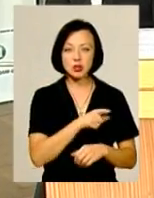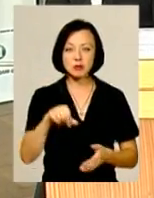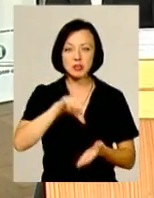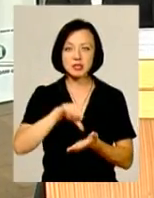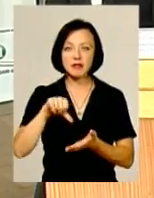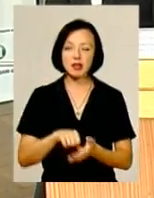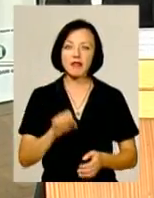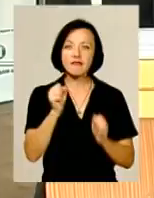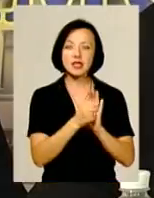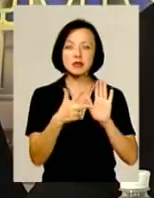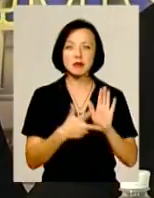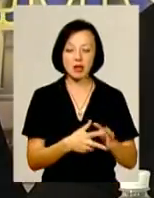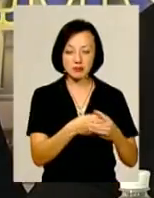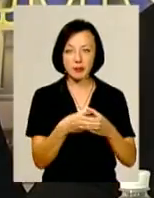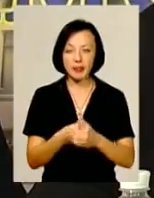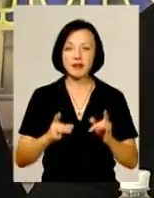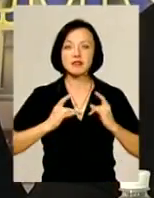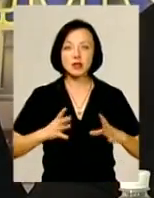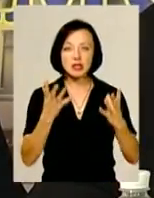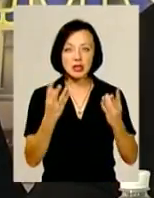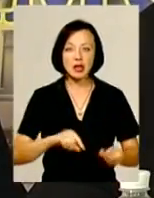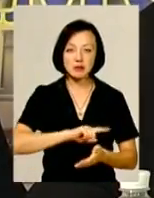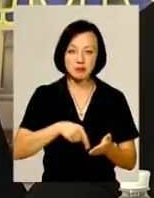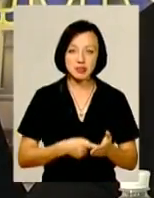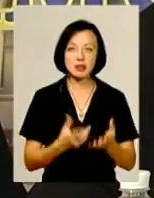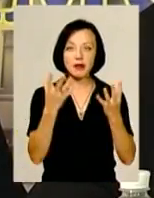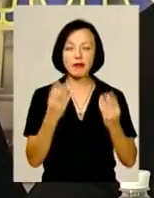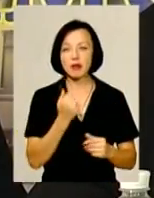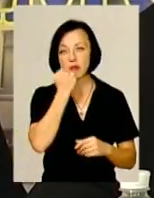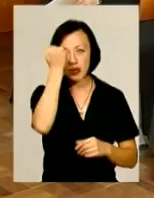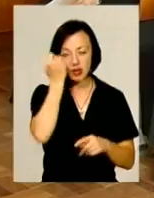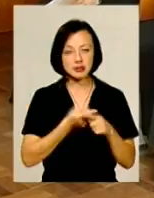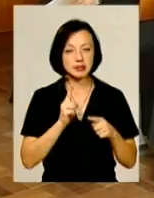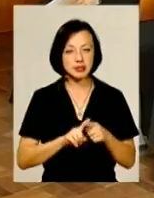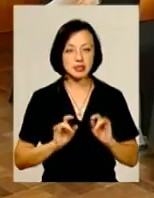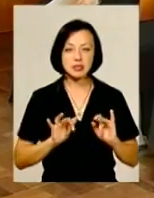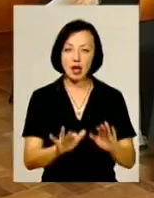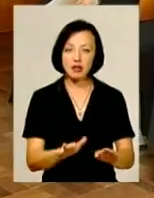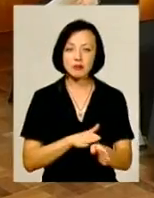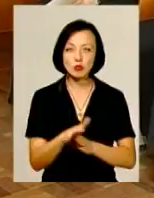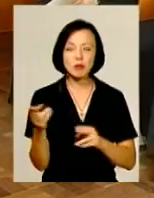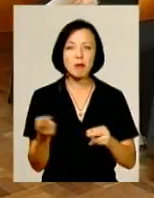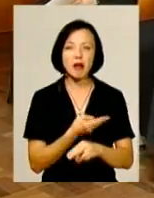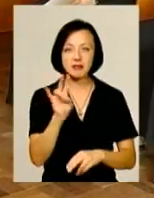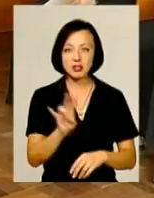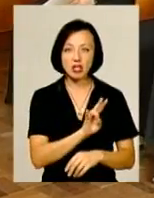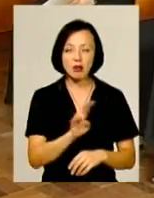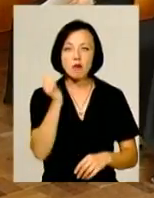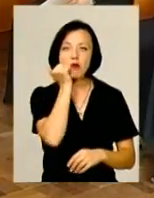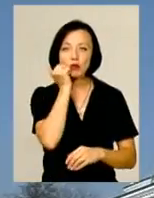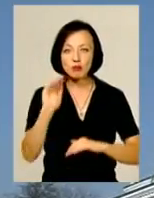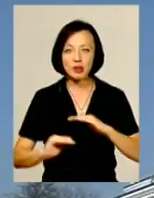-х християнських конфесій разом відсвяткують День міста та День подяки. Та вочевидь цей захід відбудеться без священиків Московського